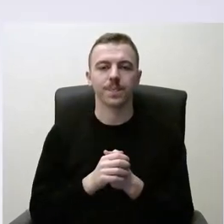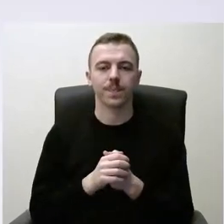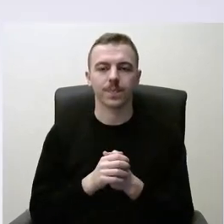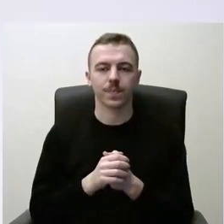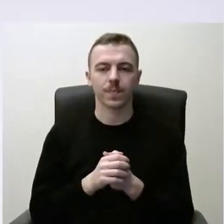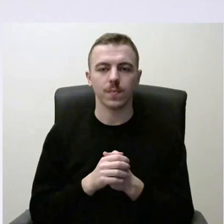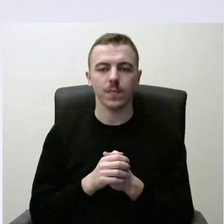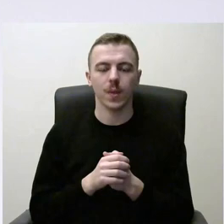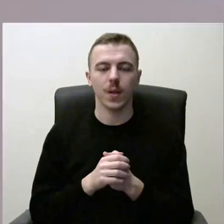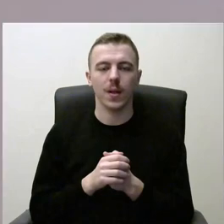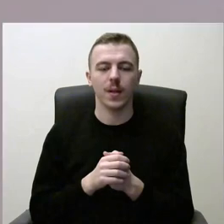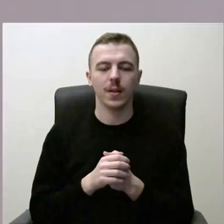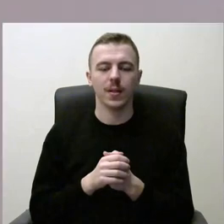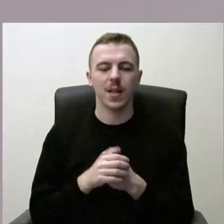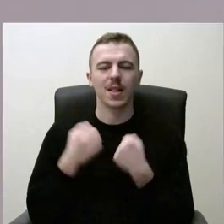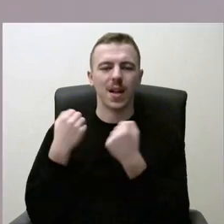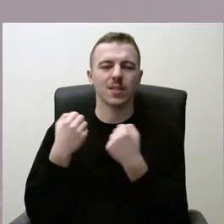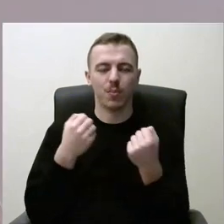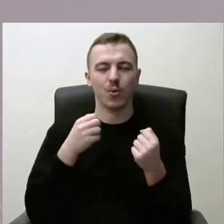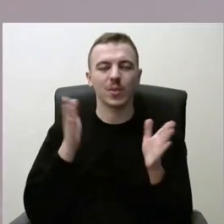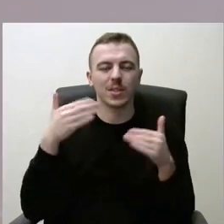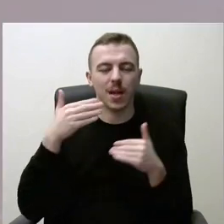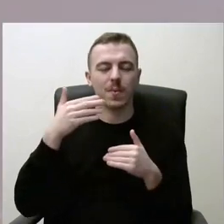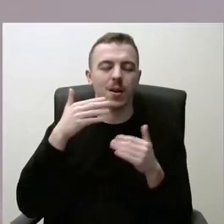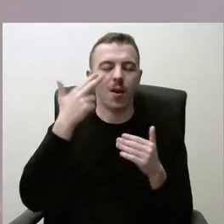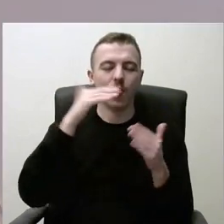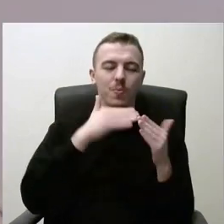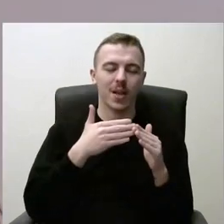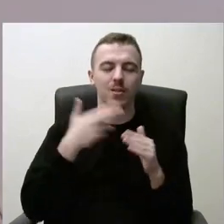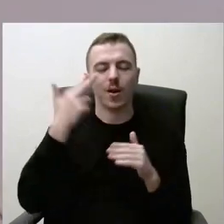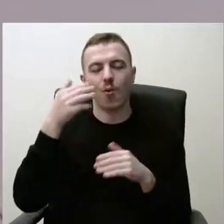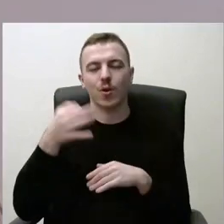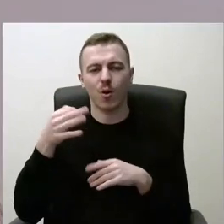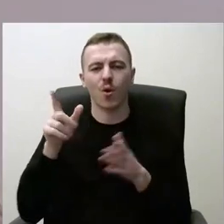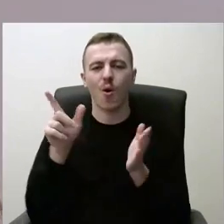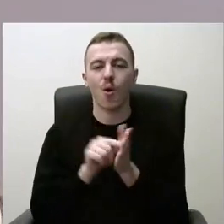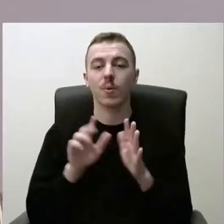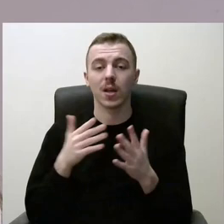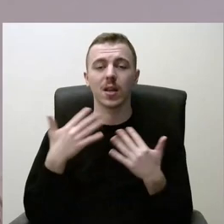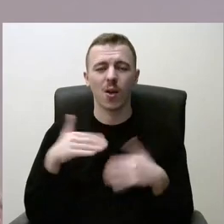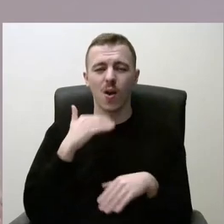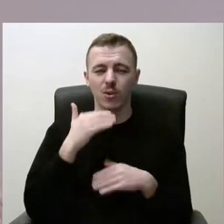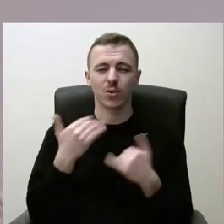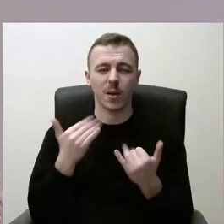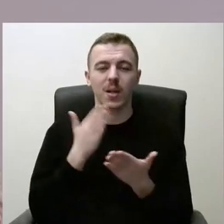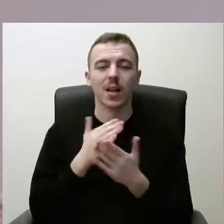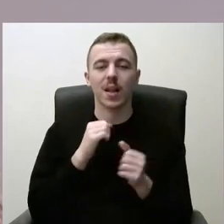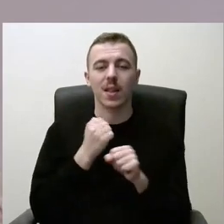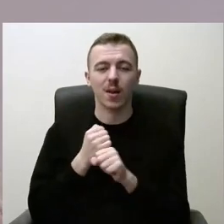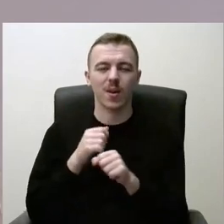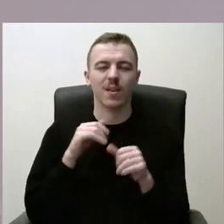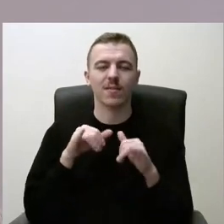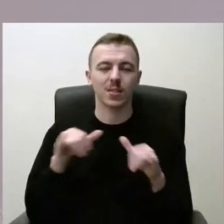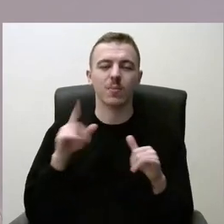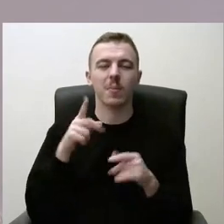Transporto sistema tarp Kauno miesto ir Kauno rajono, tai pirmiausiai turėtų būti, tai kas jau aišku dabar yra daroma ir vystoma, tik tie